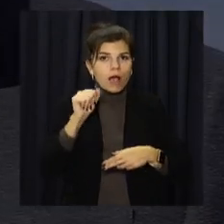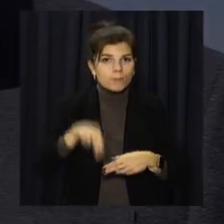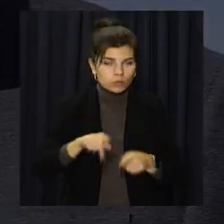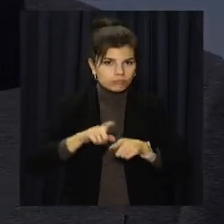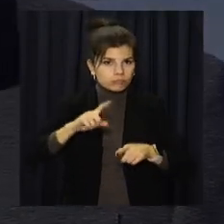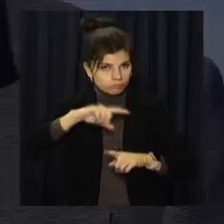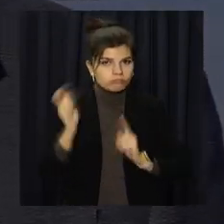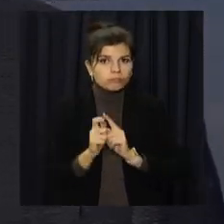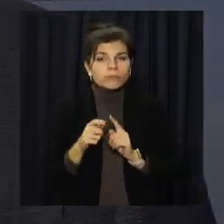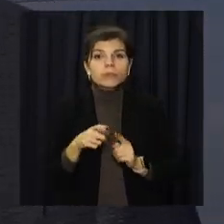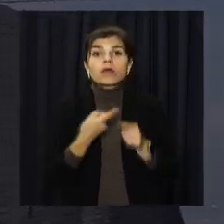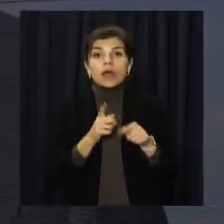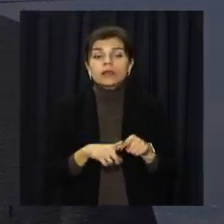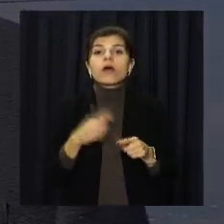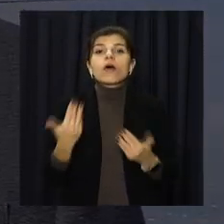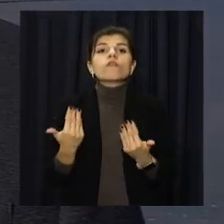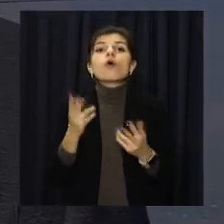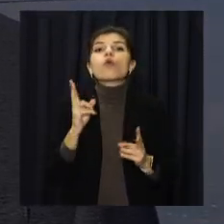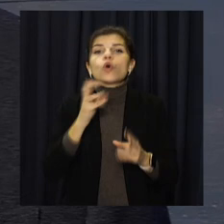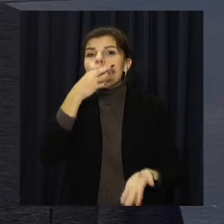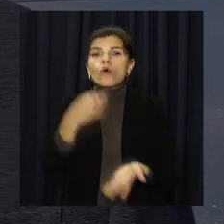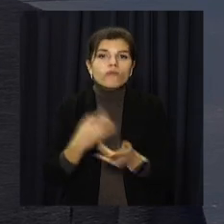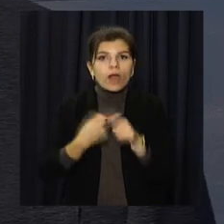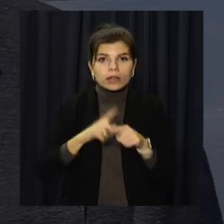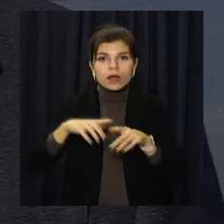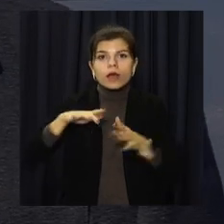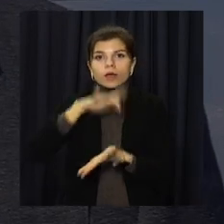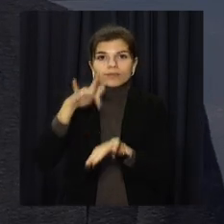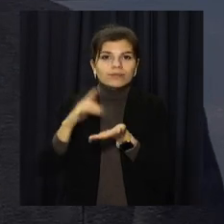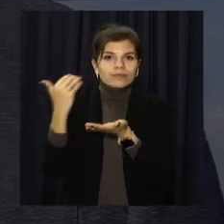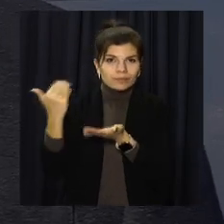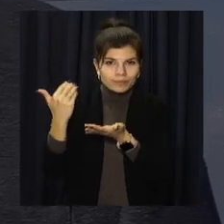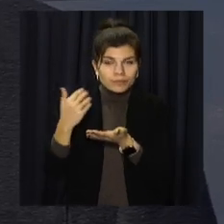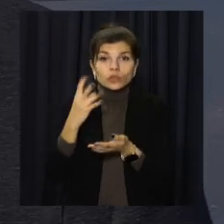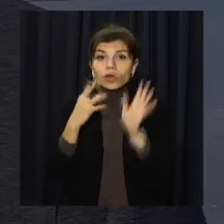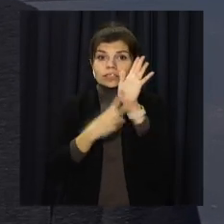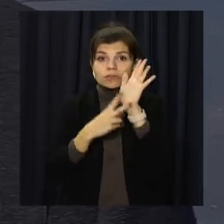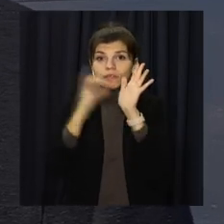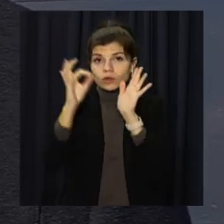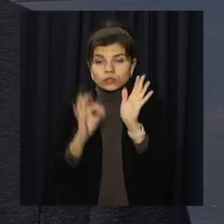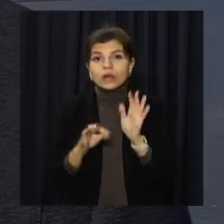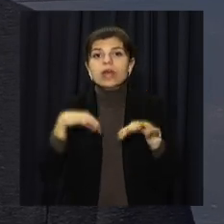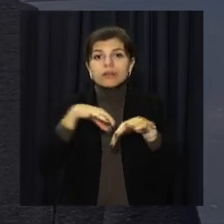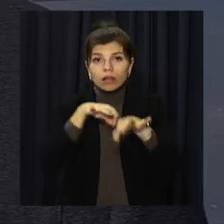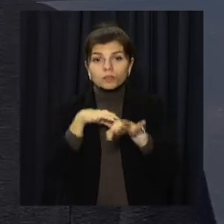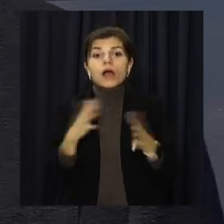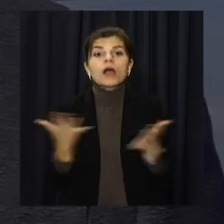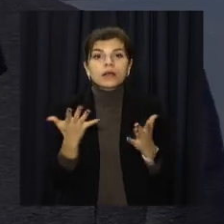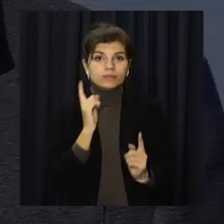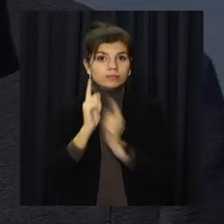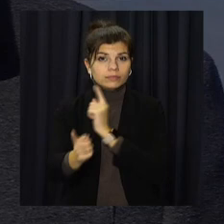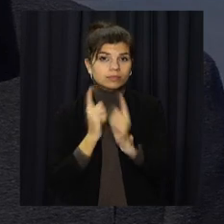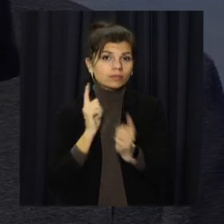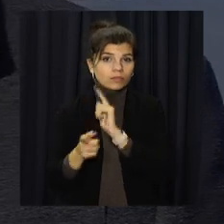дорога на балансі міста в комунальної власності. Хоча 70% транспорту,